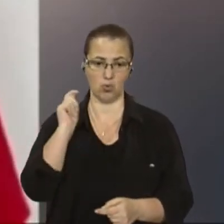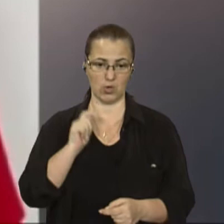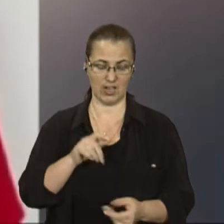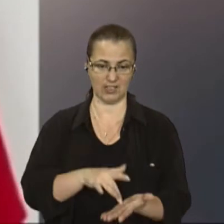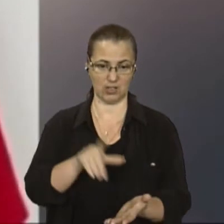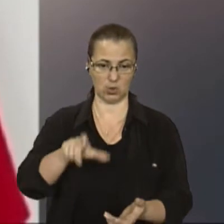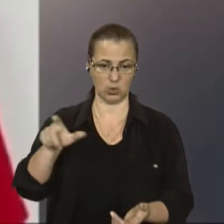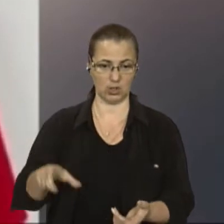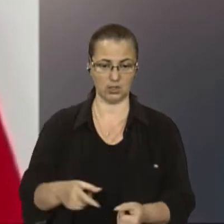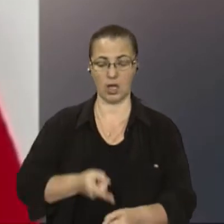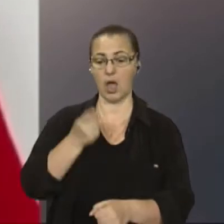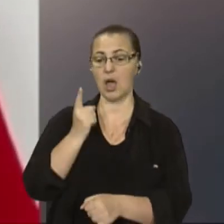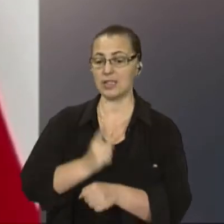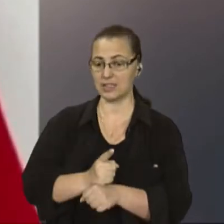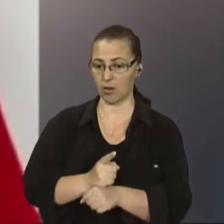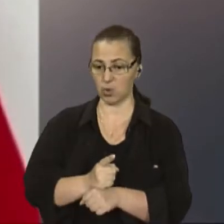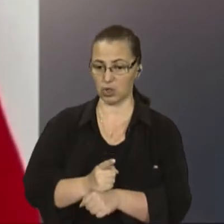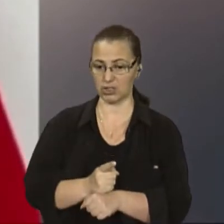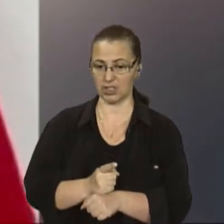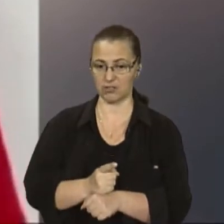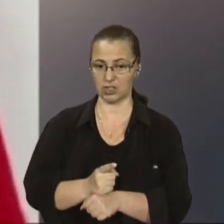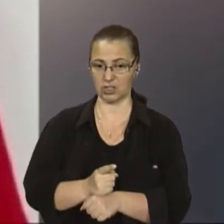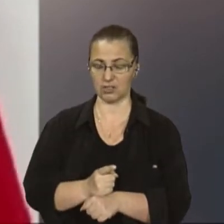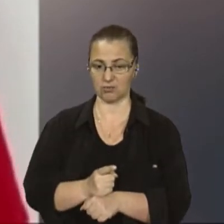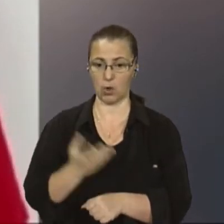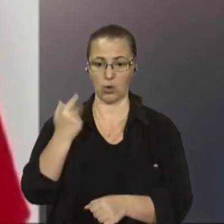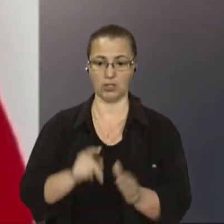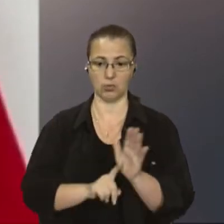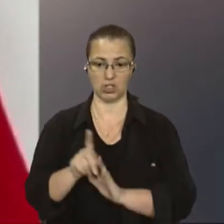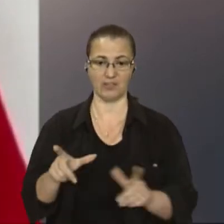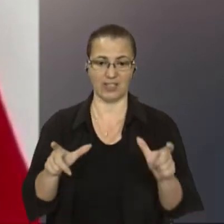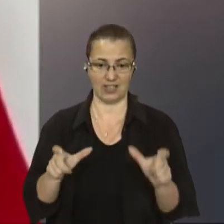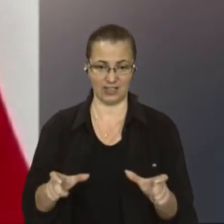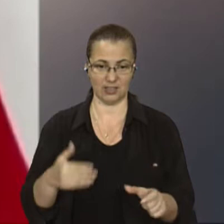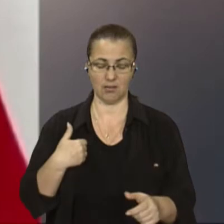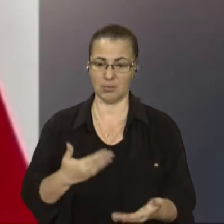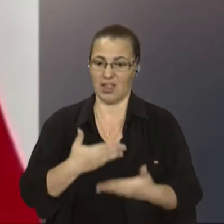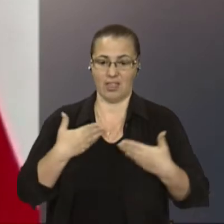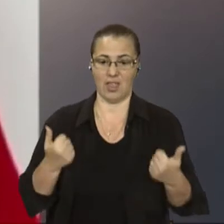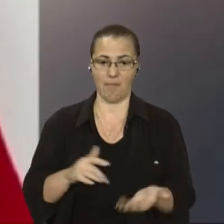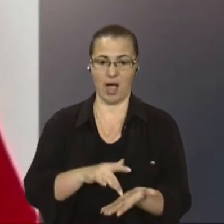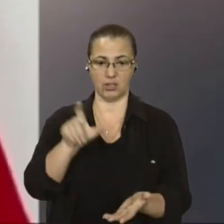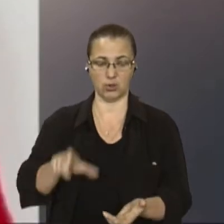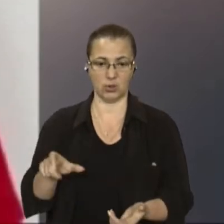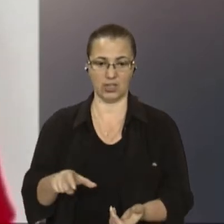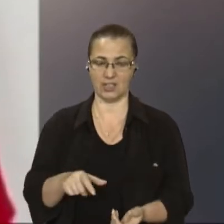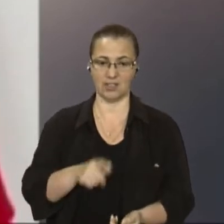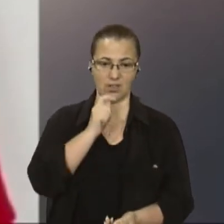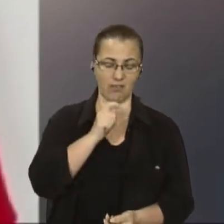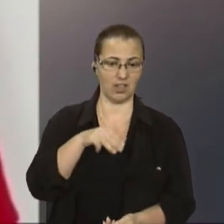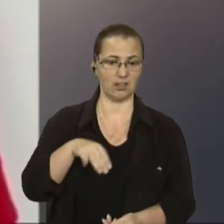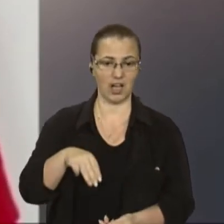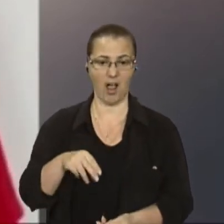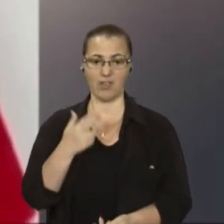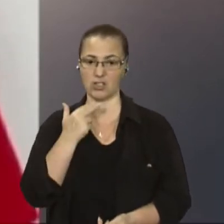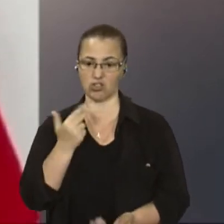Звісно, заборонивши карантин, ми не мали туристів ні в квітні, ні в травні, ні в червні. Ресторани